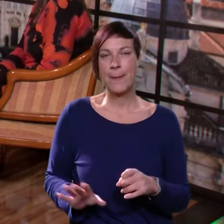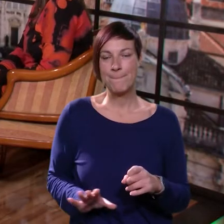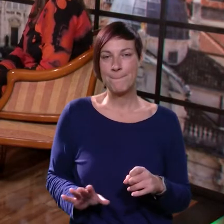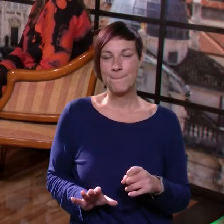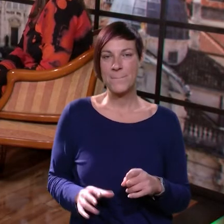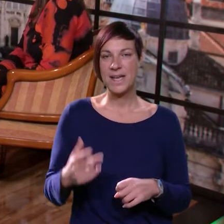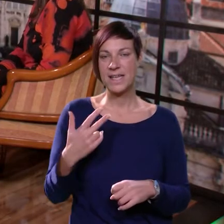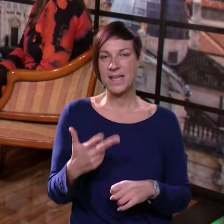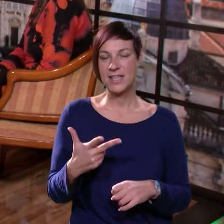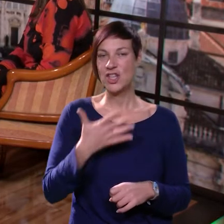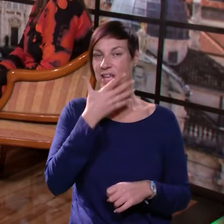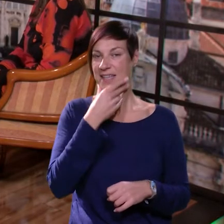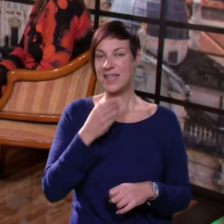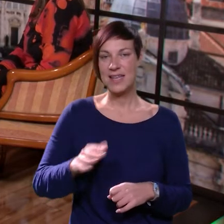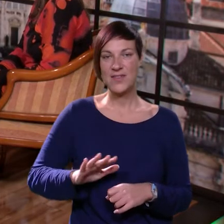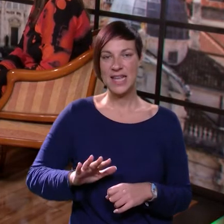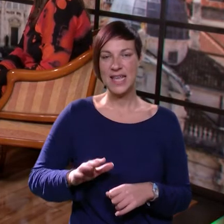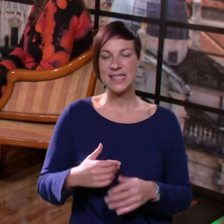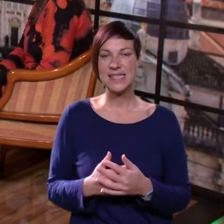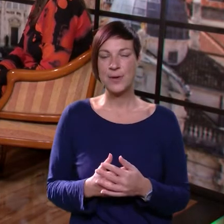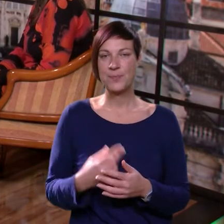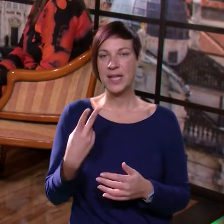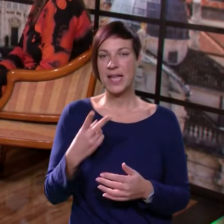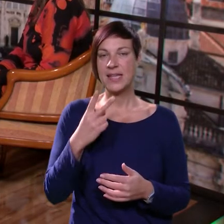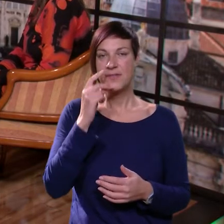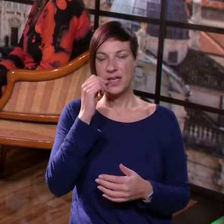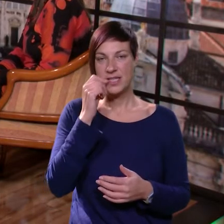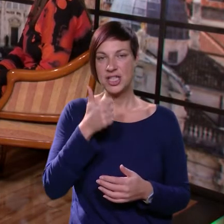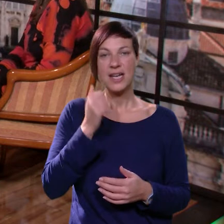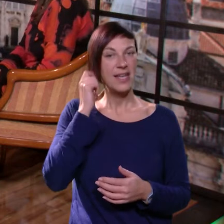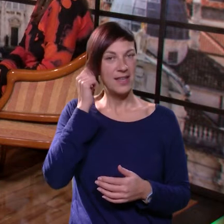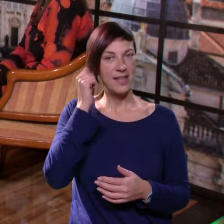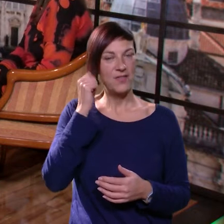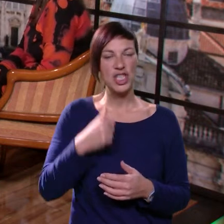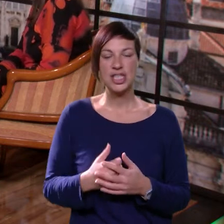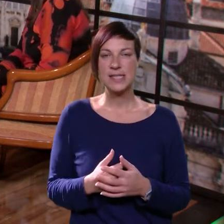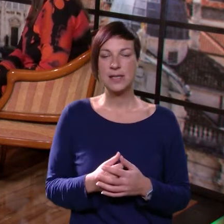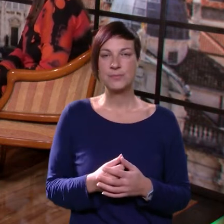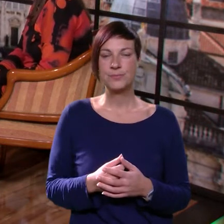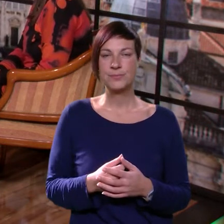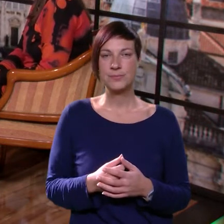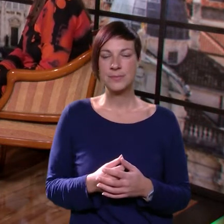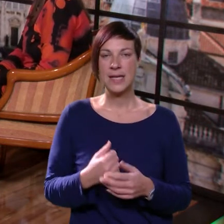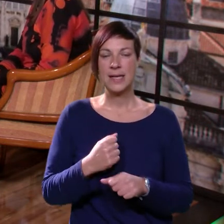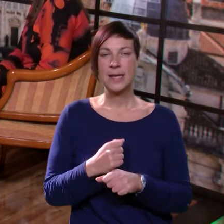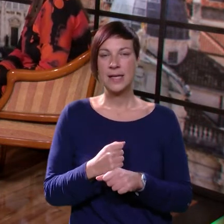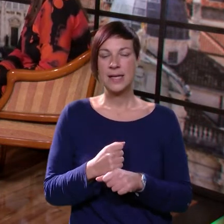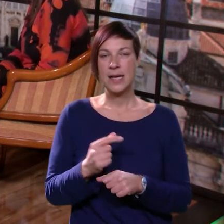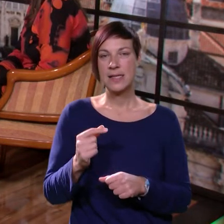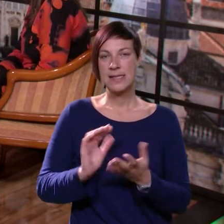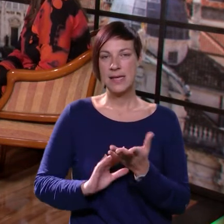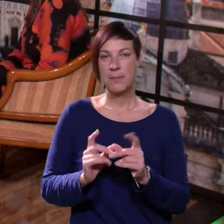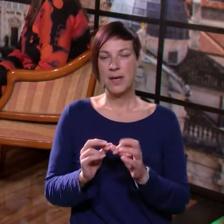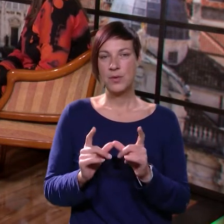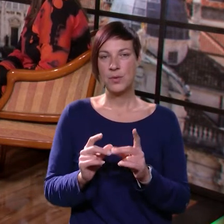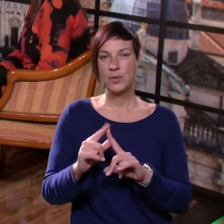Majka troje djene djece, dva dječaka i jedne djevojšice. Radi se o